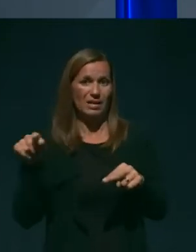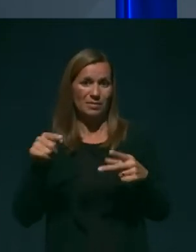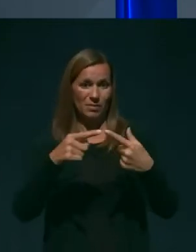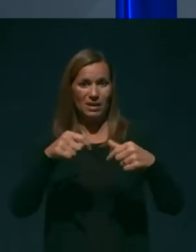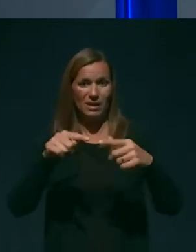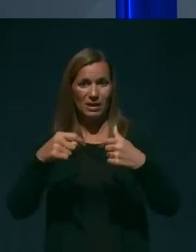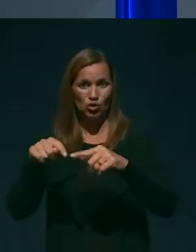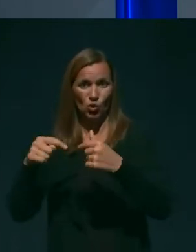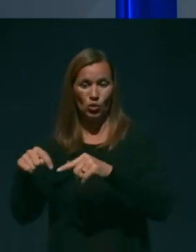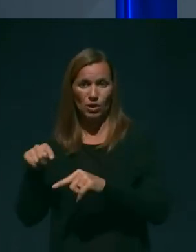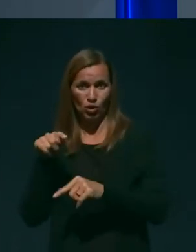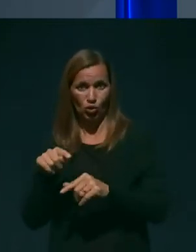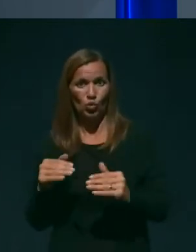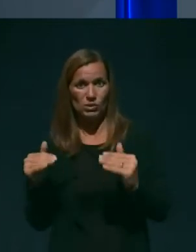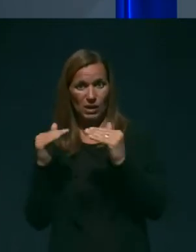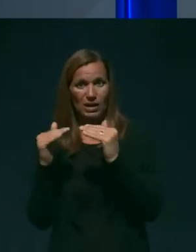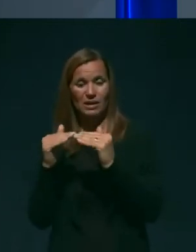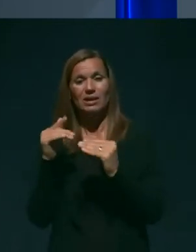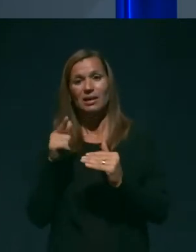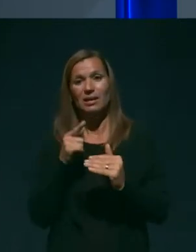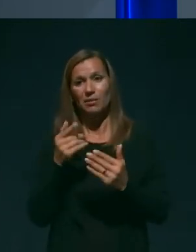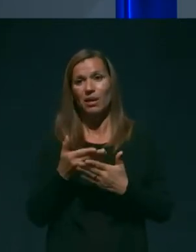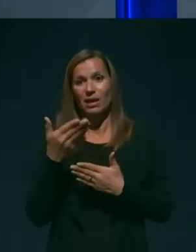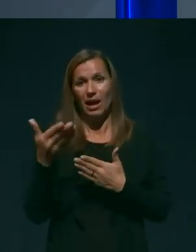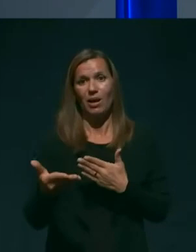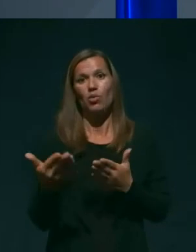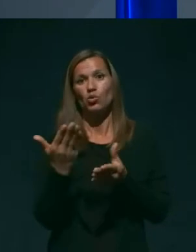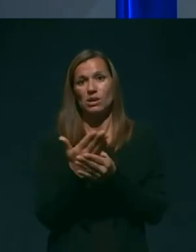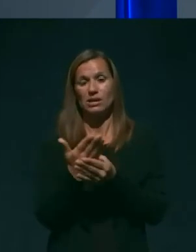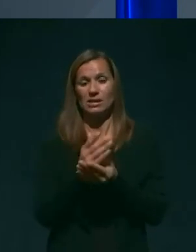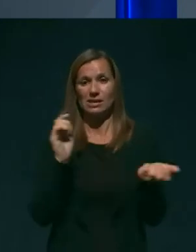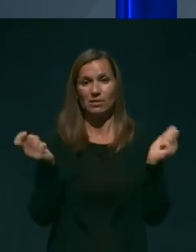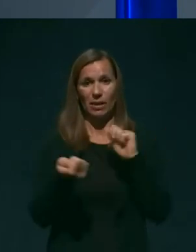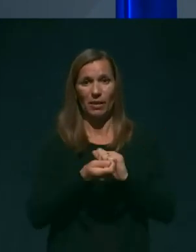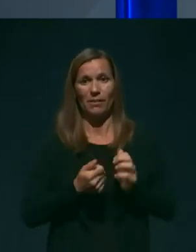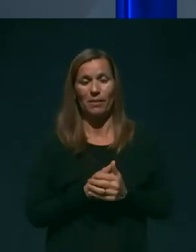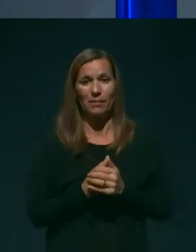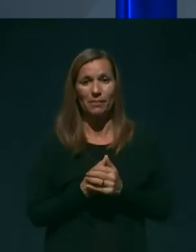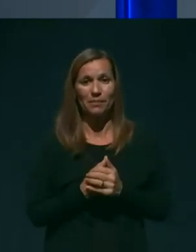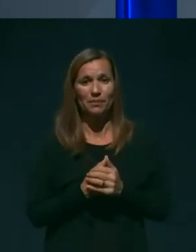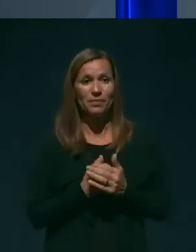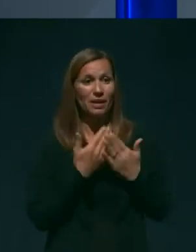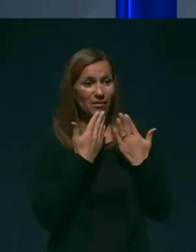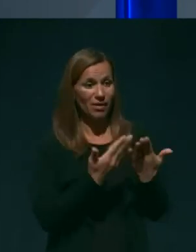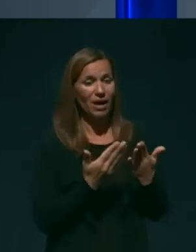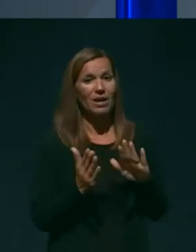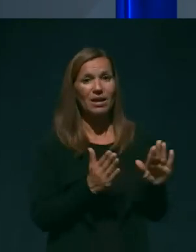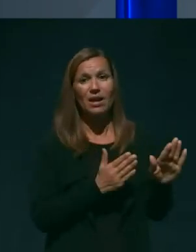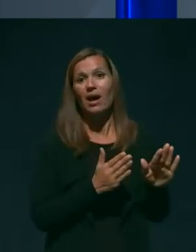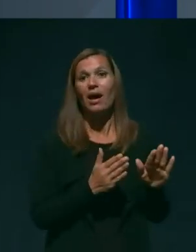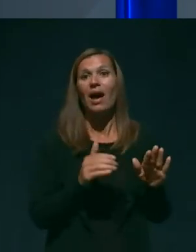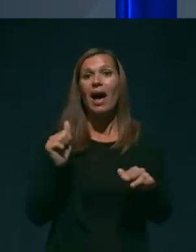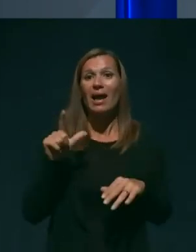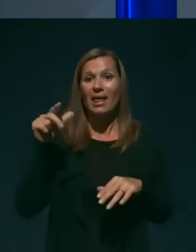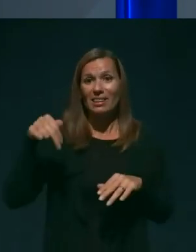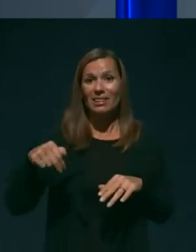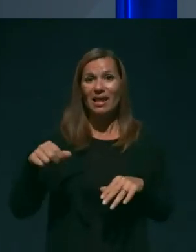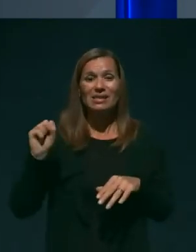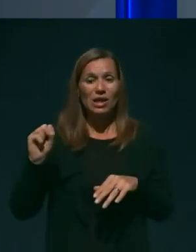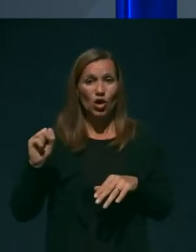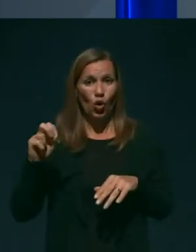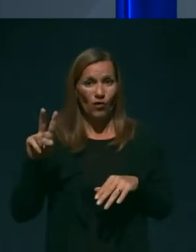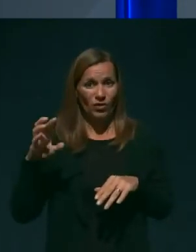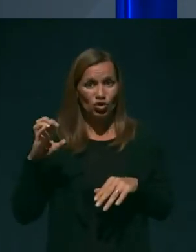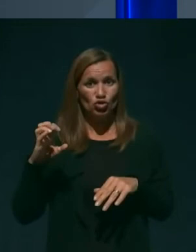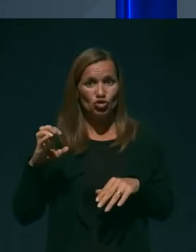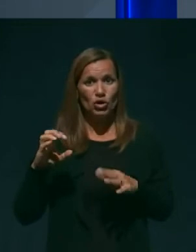tudi predlagamo ustrezne spremembe. Hvala lepa. Alen Salihovič, novina radija Ognišče, pa